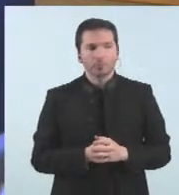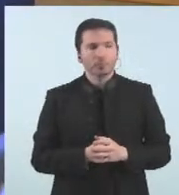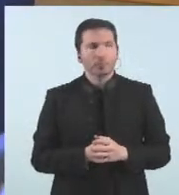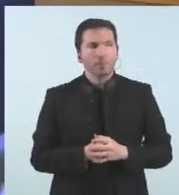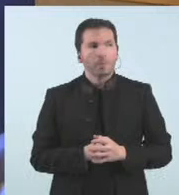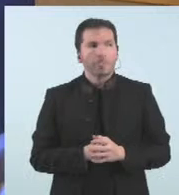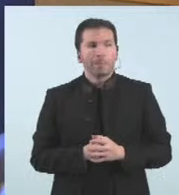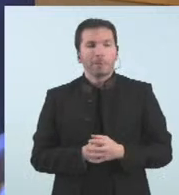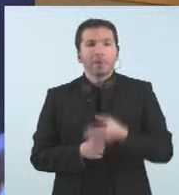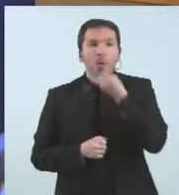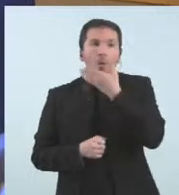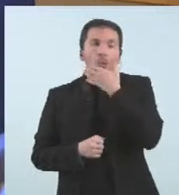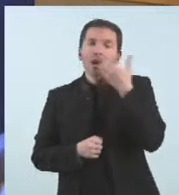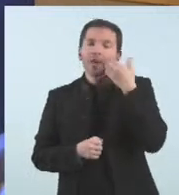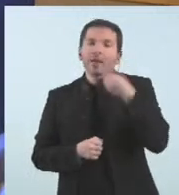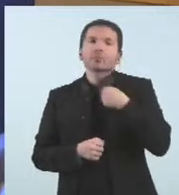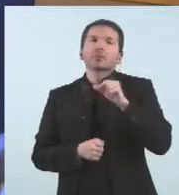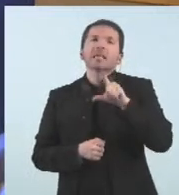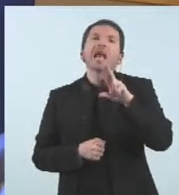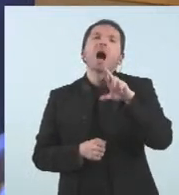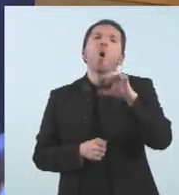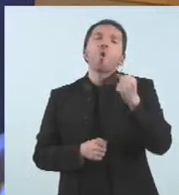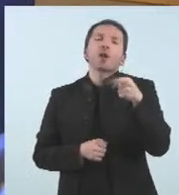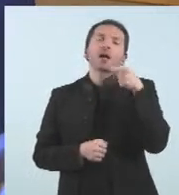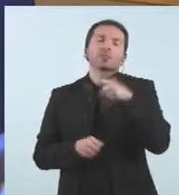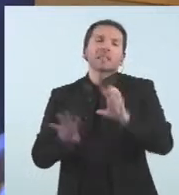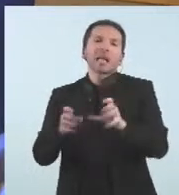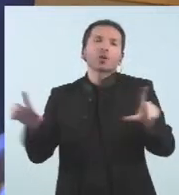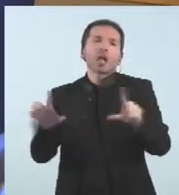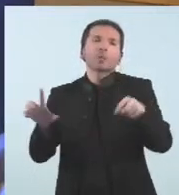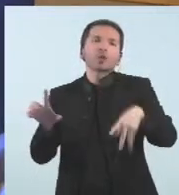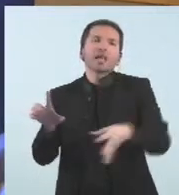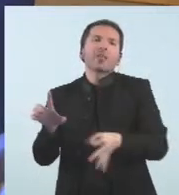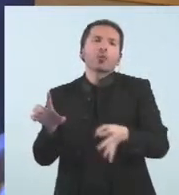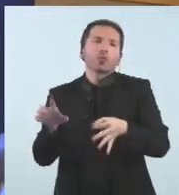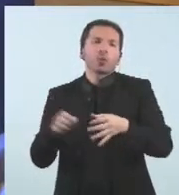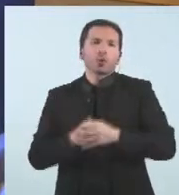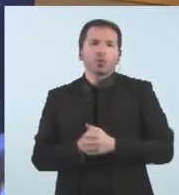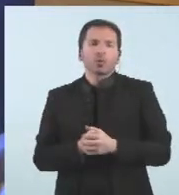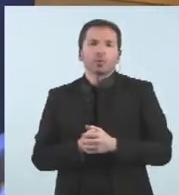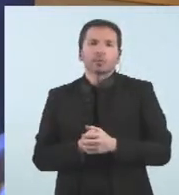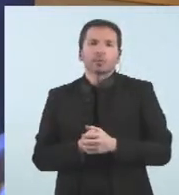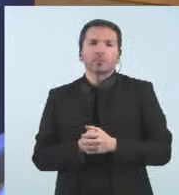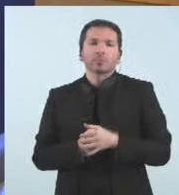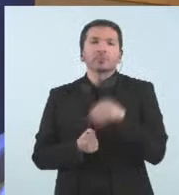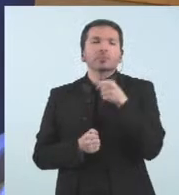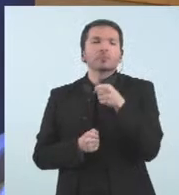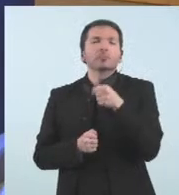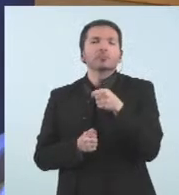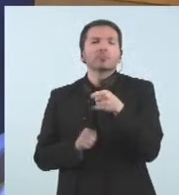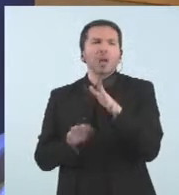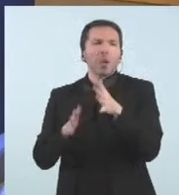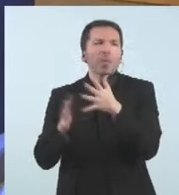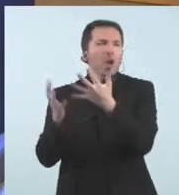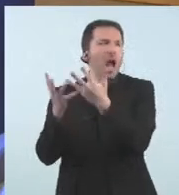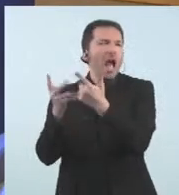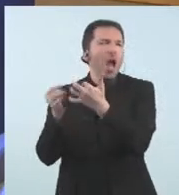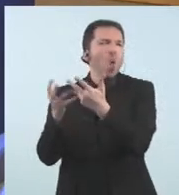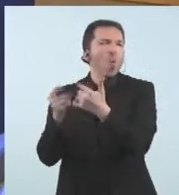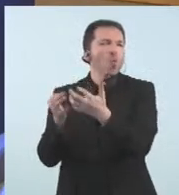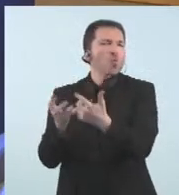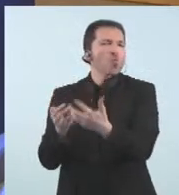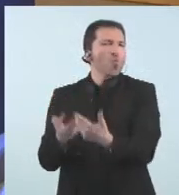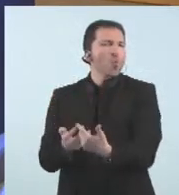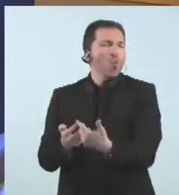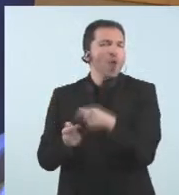Bona tarda, Laura Cugat d'Andorra Televisió. Jo volia preguntar-li si tenen calculat actualitzat el percentatge d